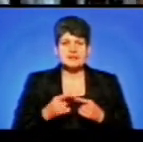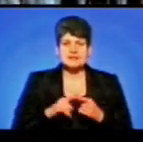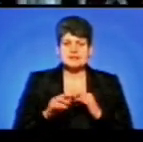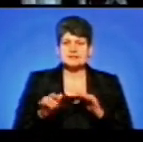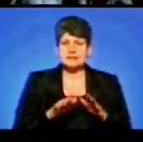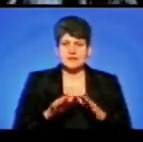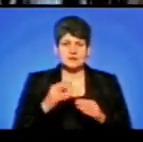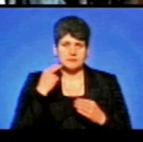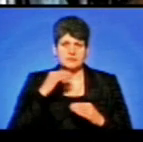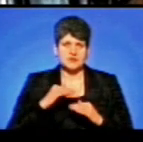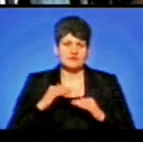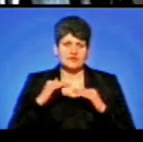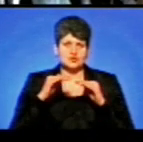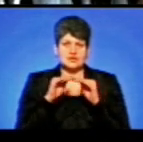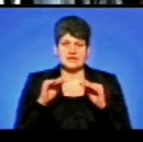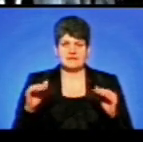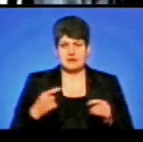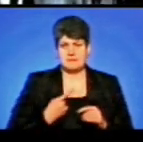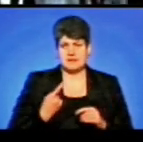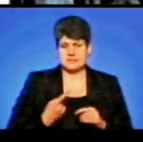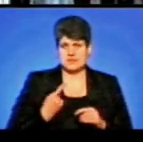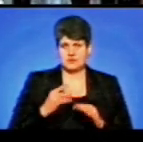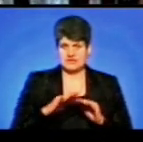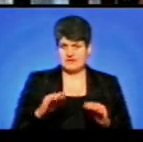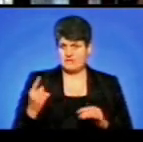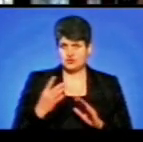підвищують рівень майстерності дітей в першу чергу,